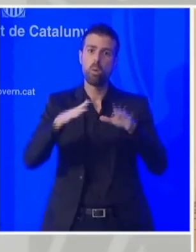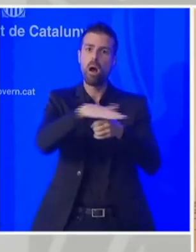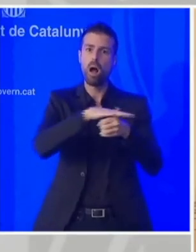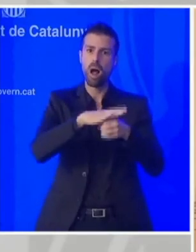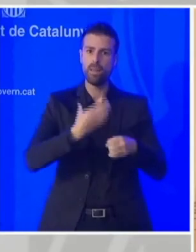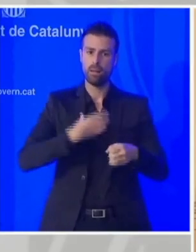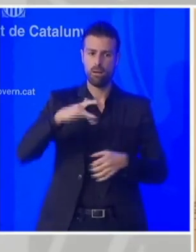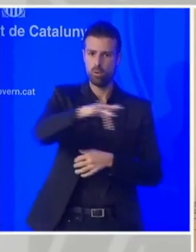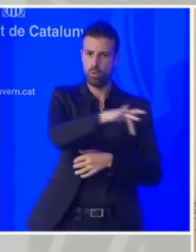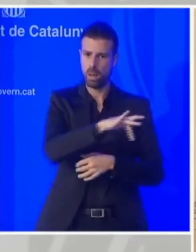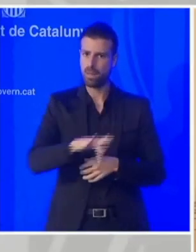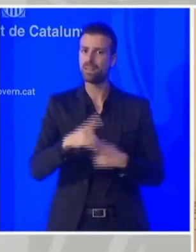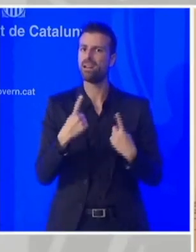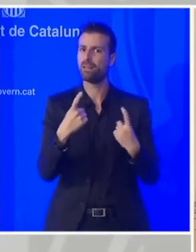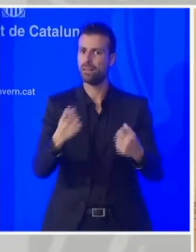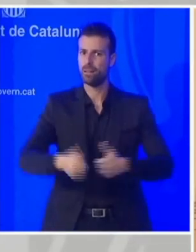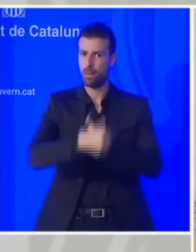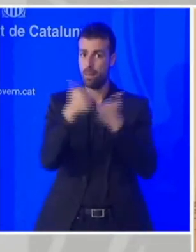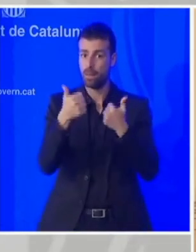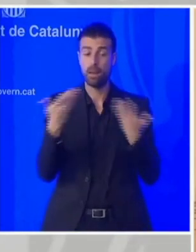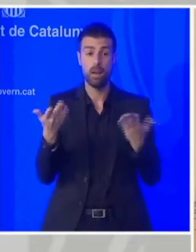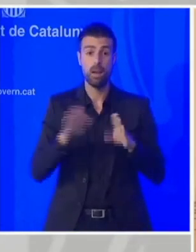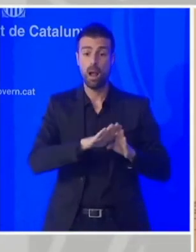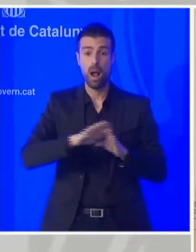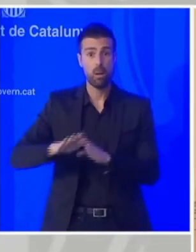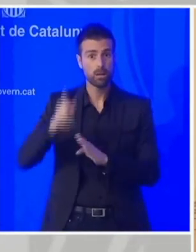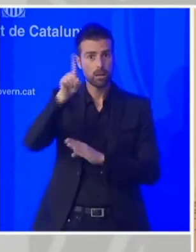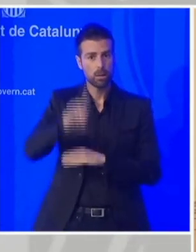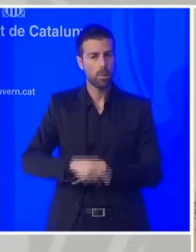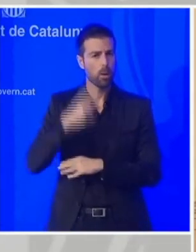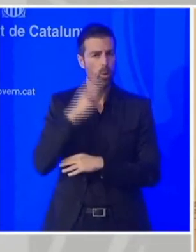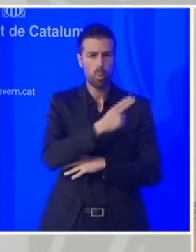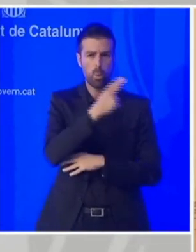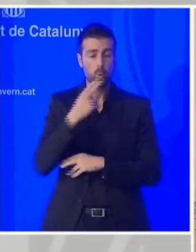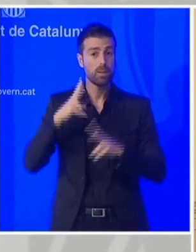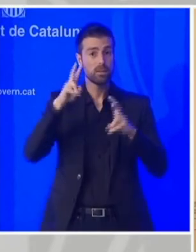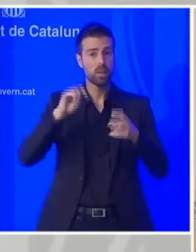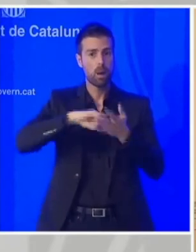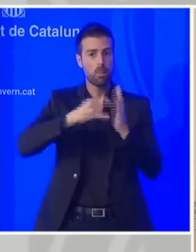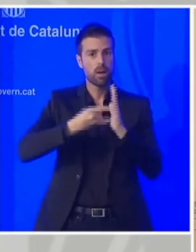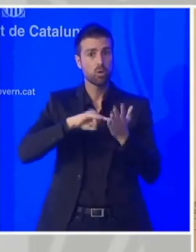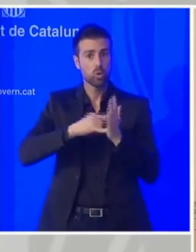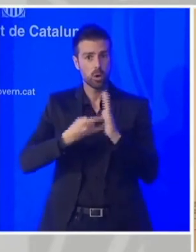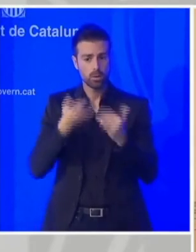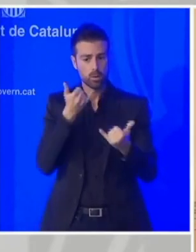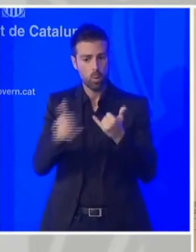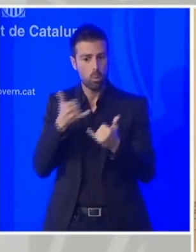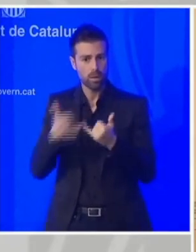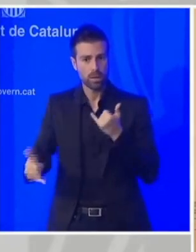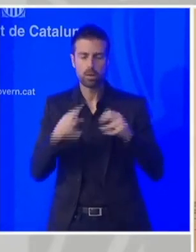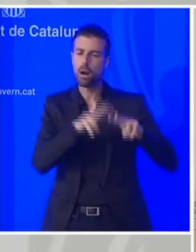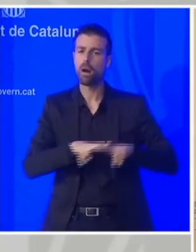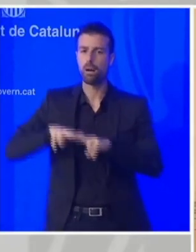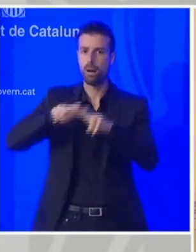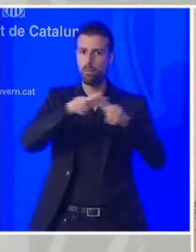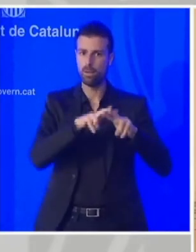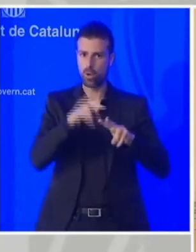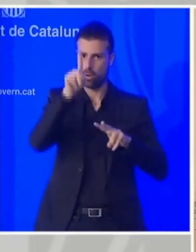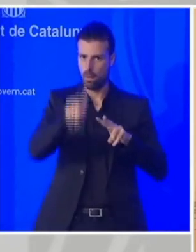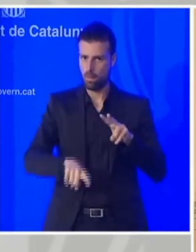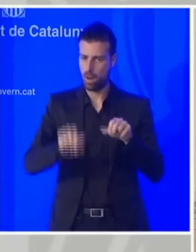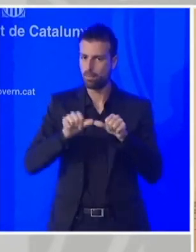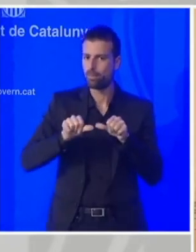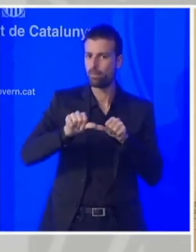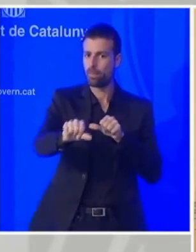I més enllà d'això, també aquest compromís de revisar totes les mesures compensatoris que fins ara no n'ha aparegut cap al que seria